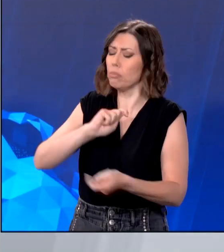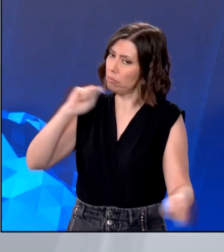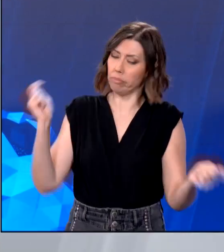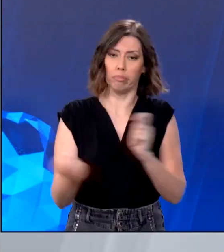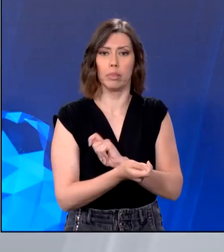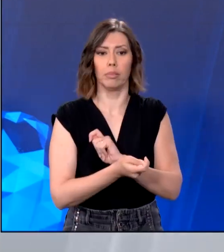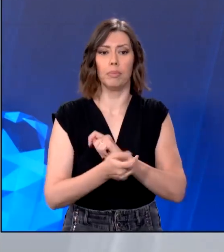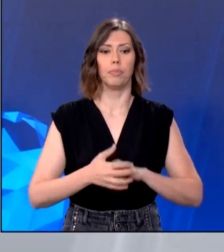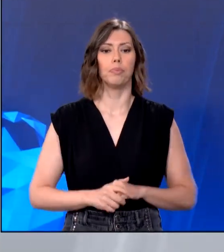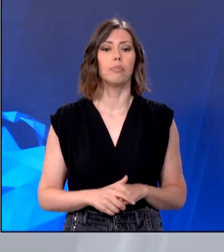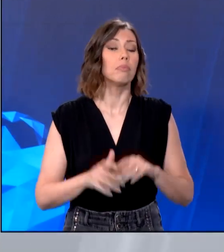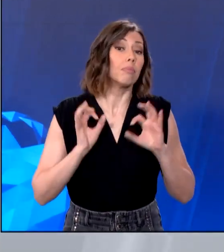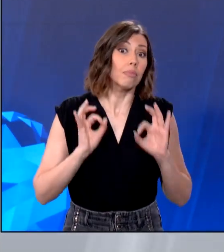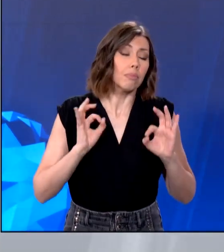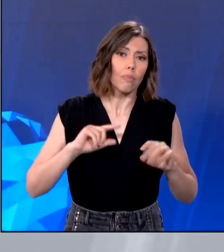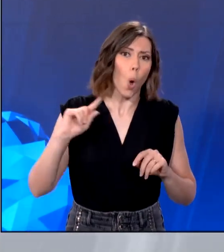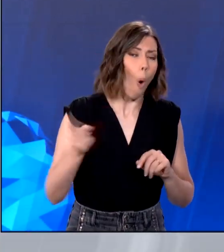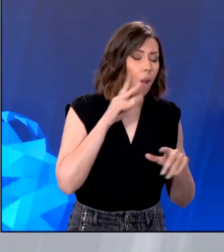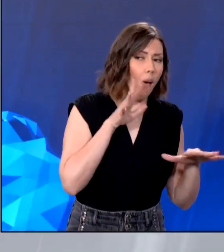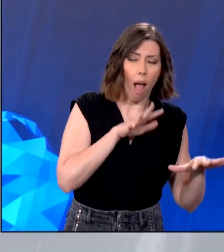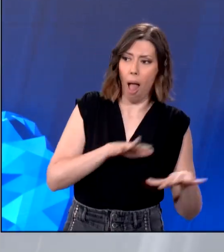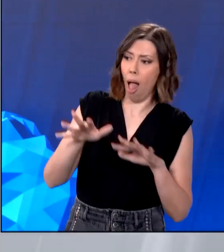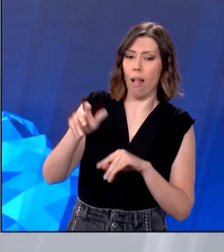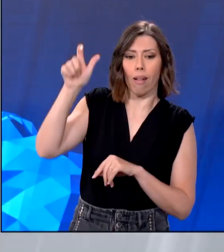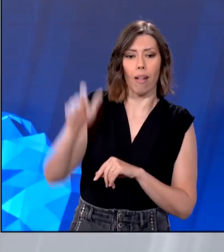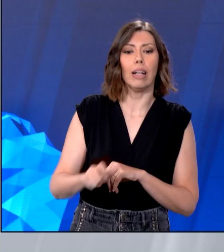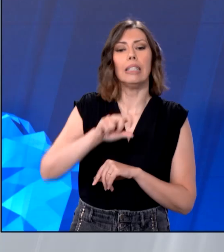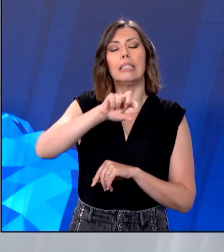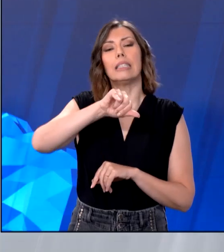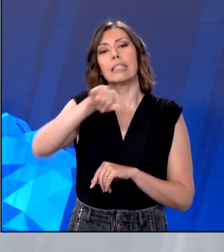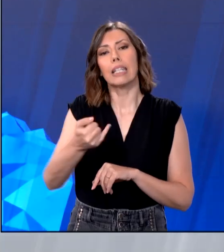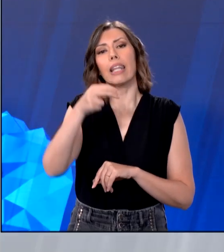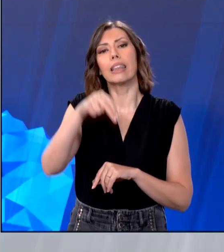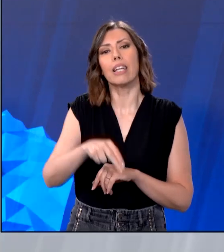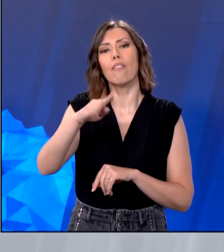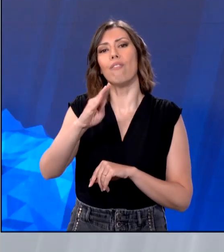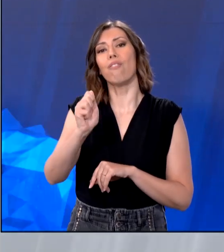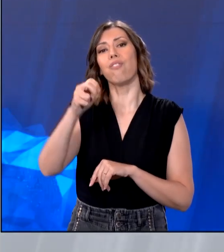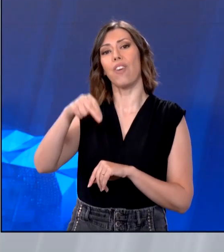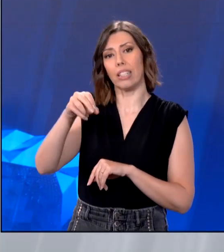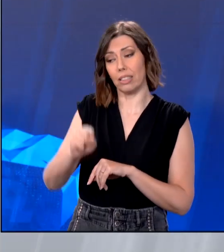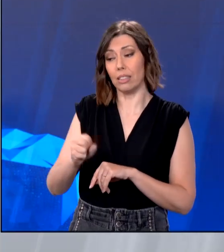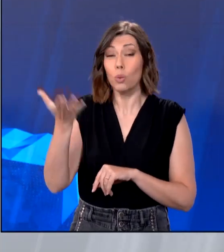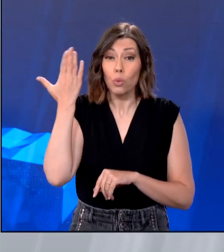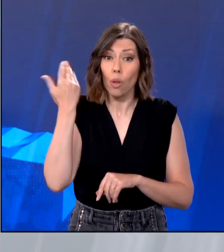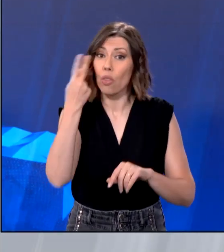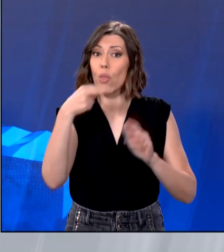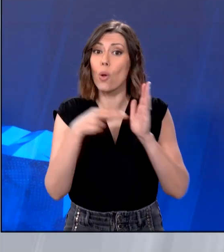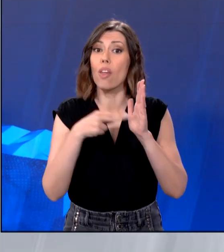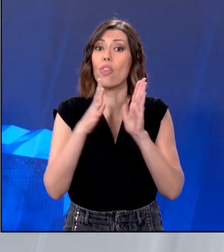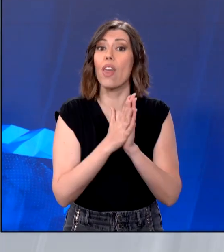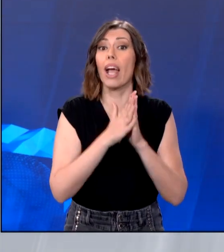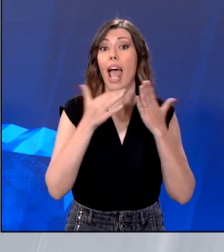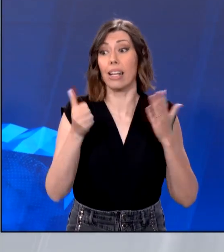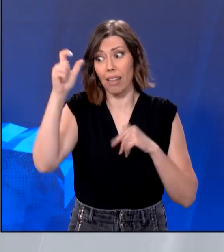Η προβολή του συνεδρίου ήταν στραμμένη και στον 39χρονο J.D. Vance. Το 2016 ο γερουσιαστής από το Ohio